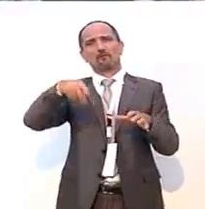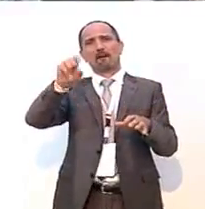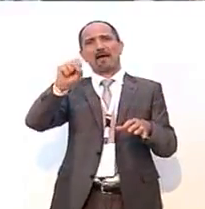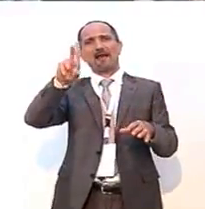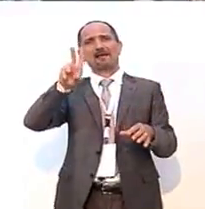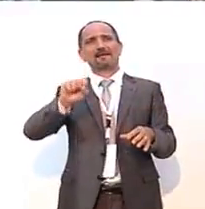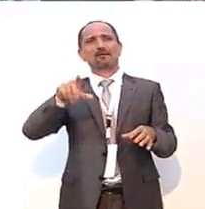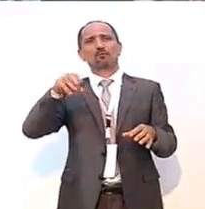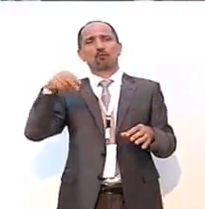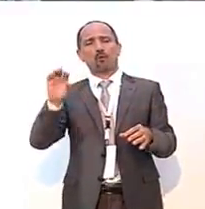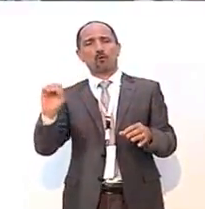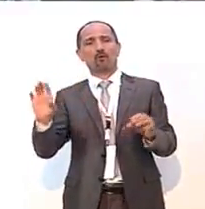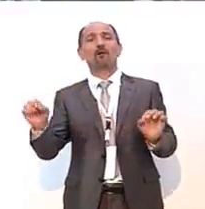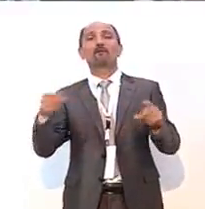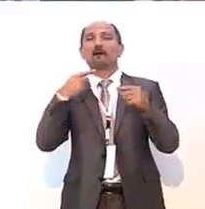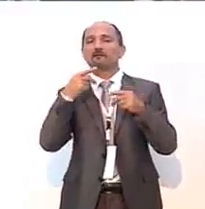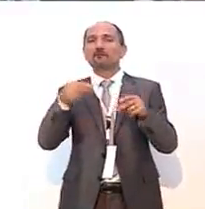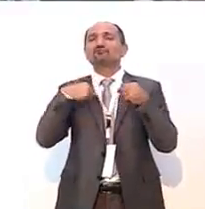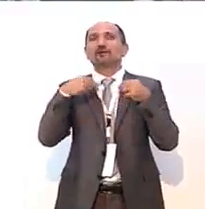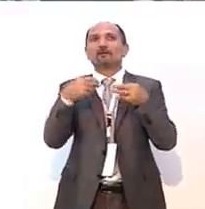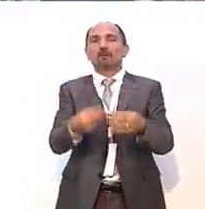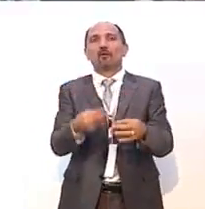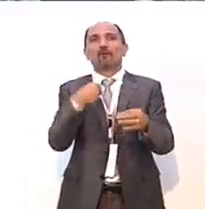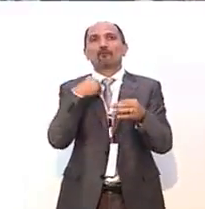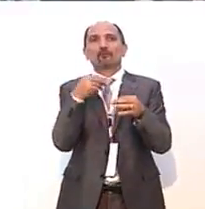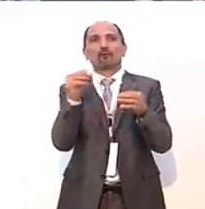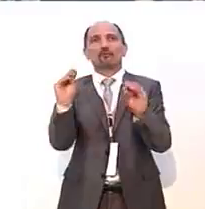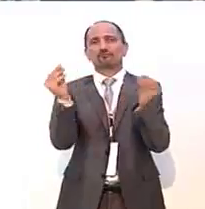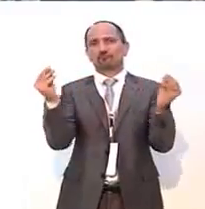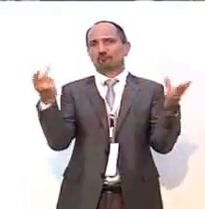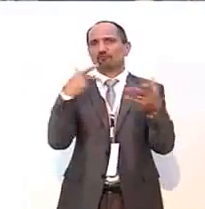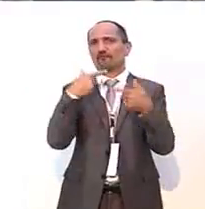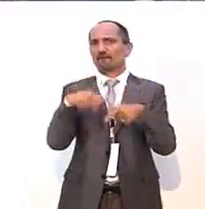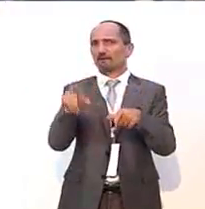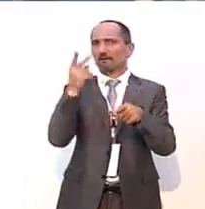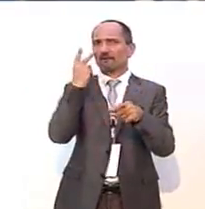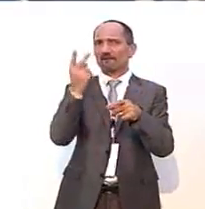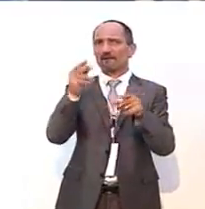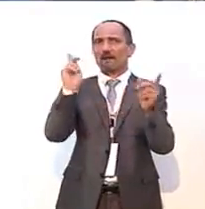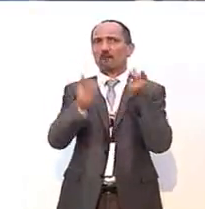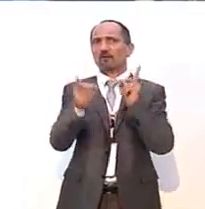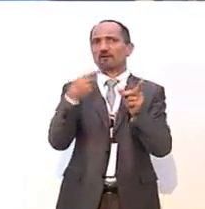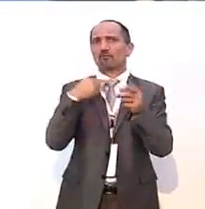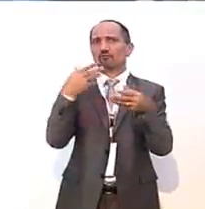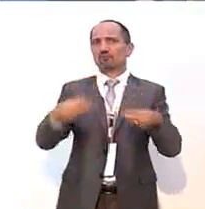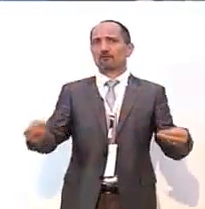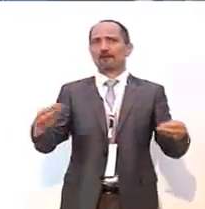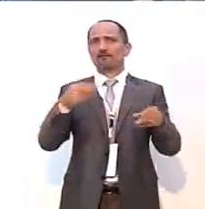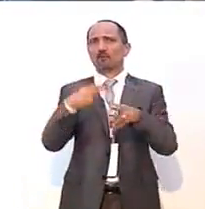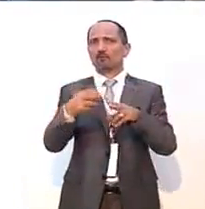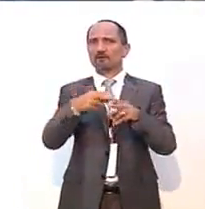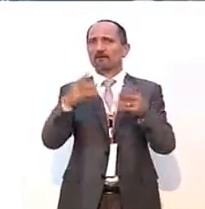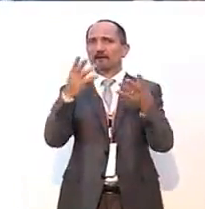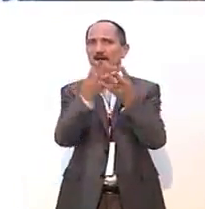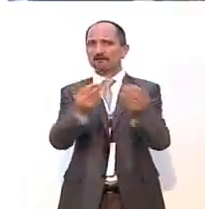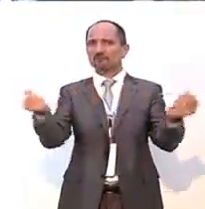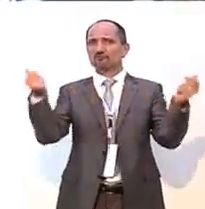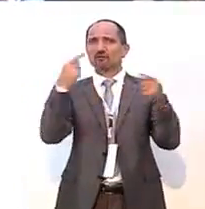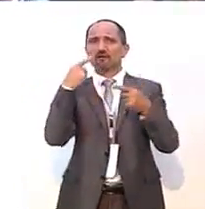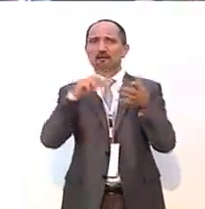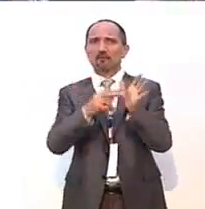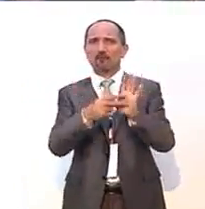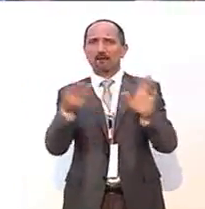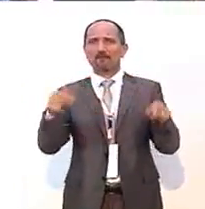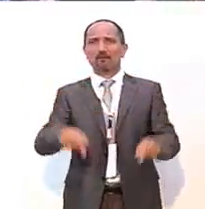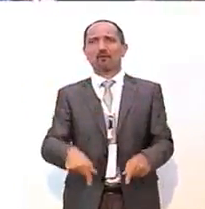interfacciarci però con un mondo che oggi non vede più la politica come uno strumento utile per la risoluzione dei problemi. Allora dobbiamo riuscire a